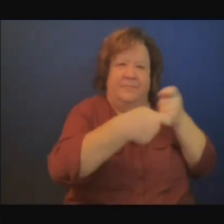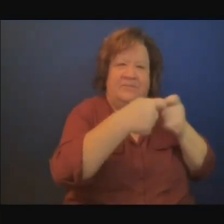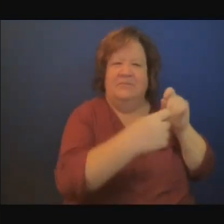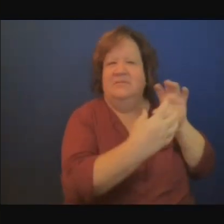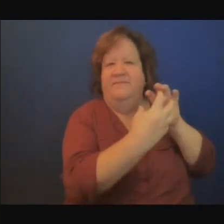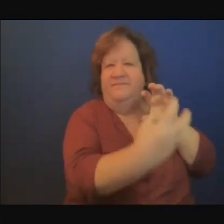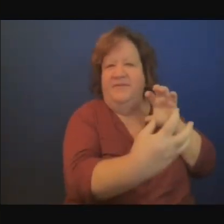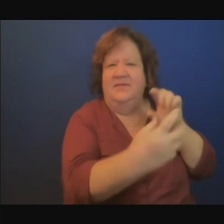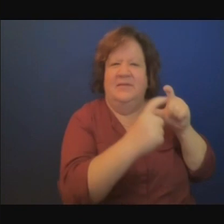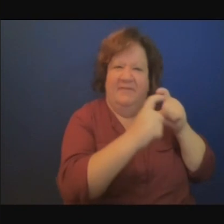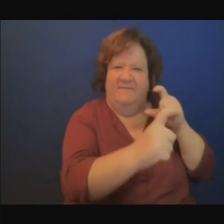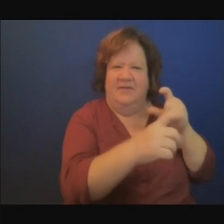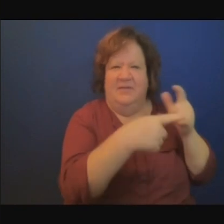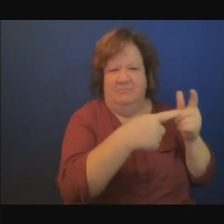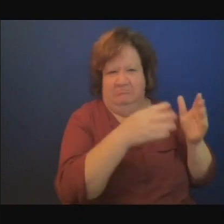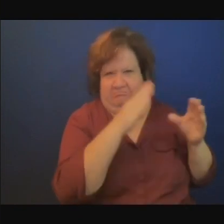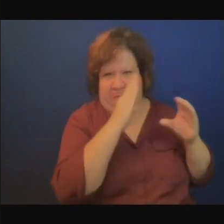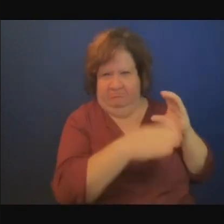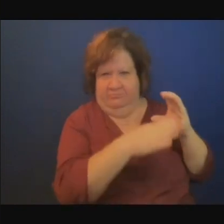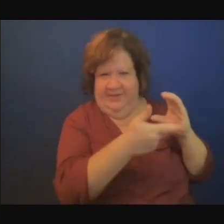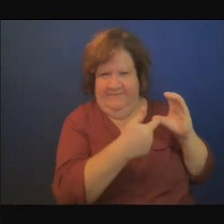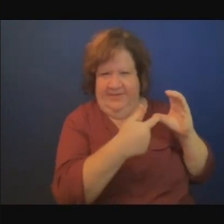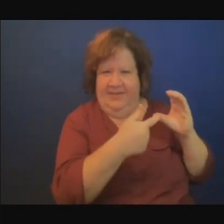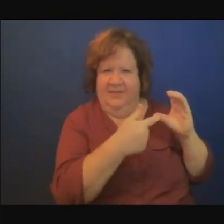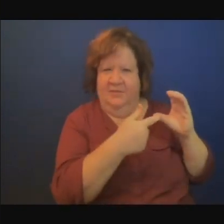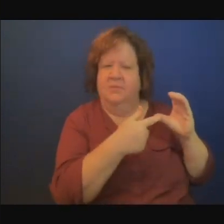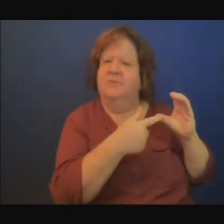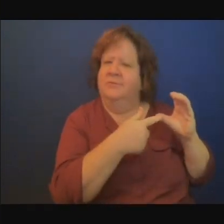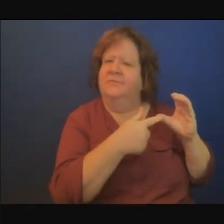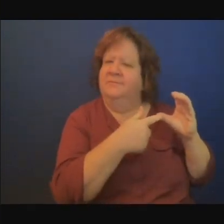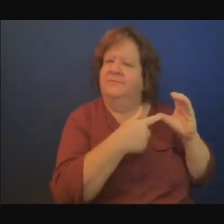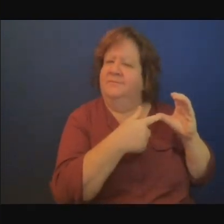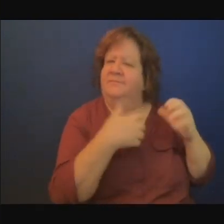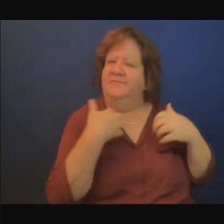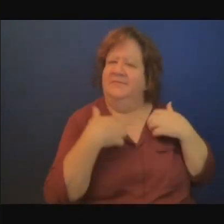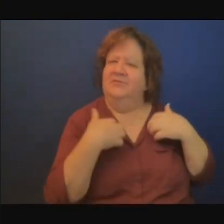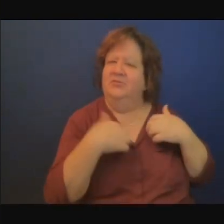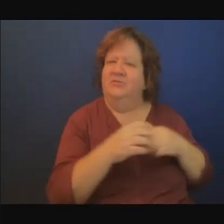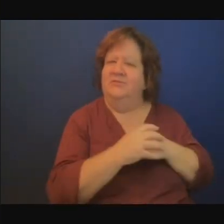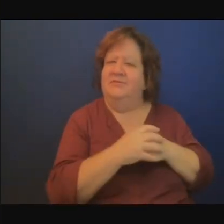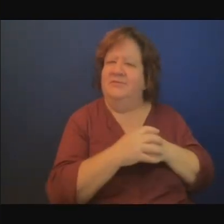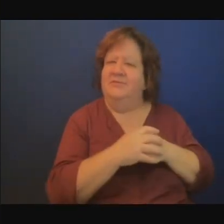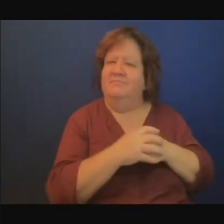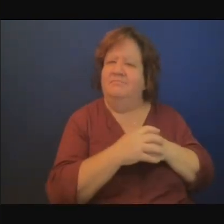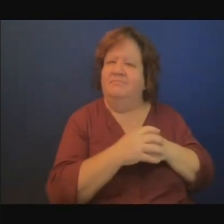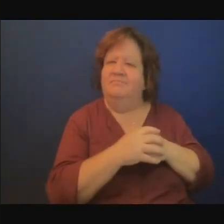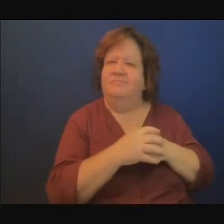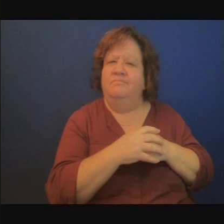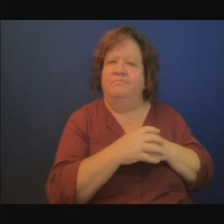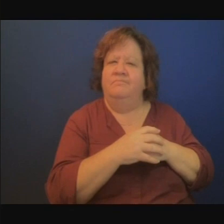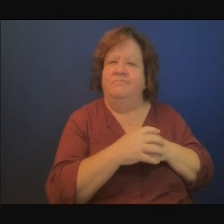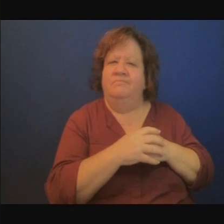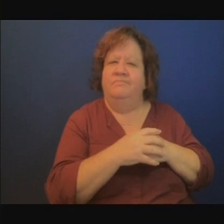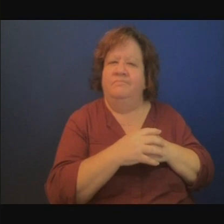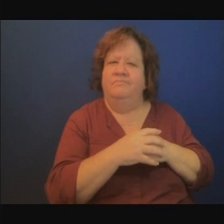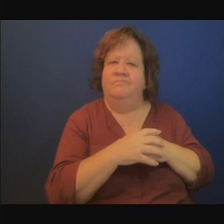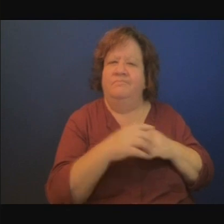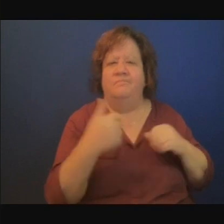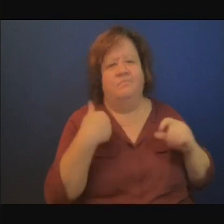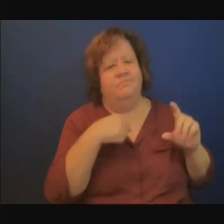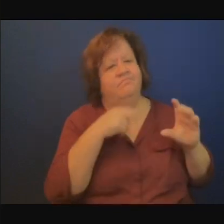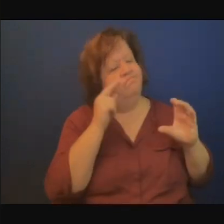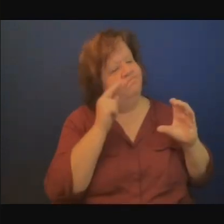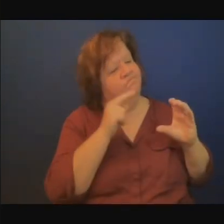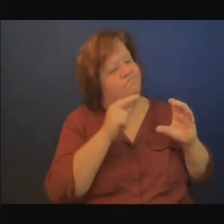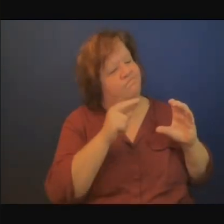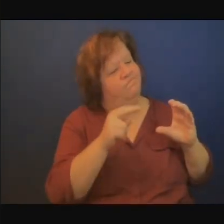d'avoir le secteur privé à intervenir dans l'adaptation au changement climatique par exemple et pour cela on dit